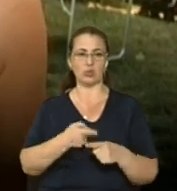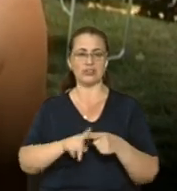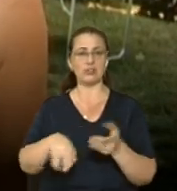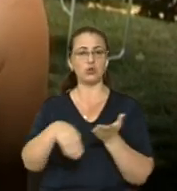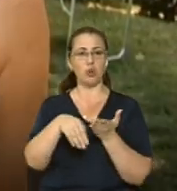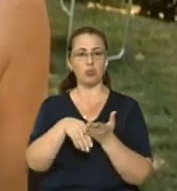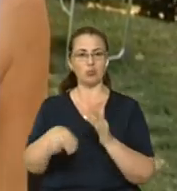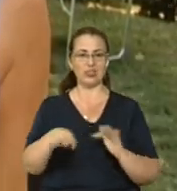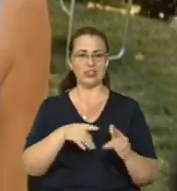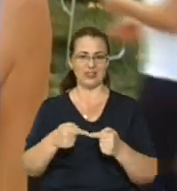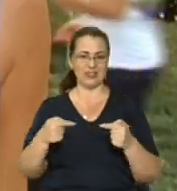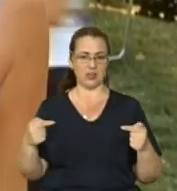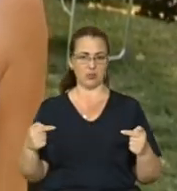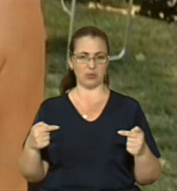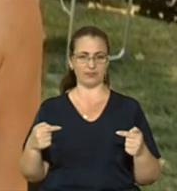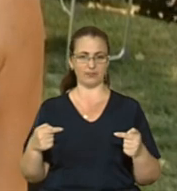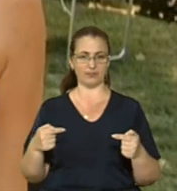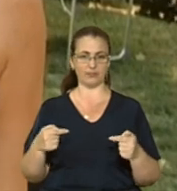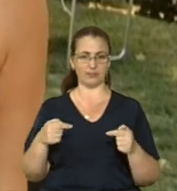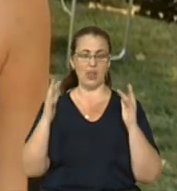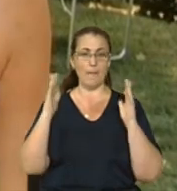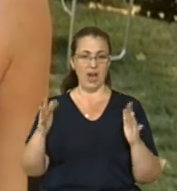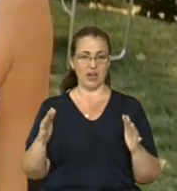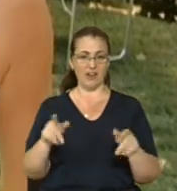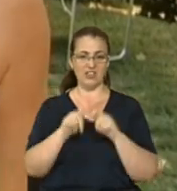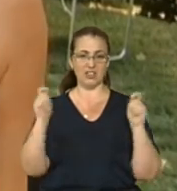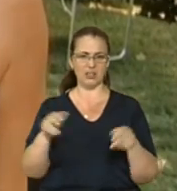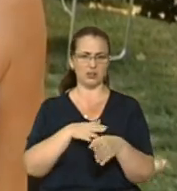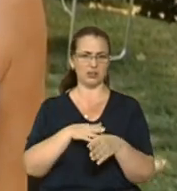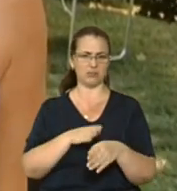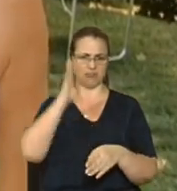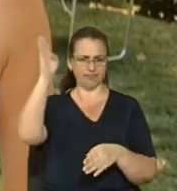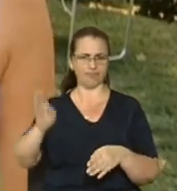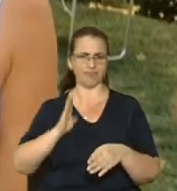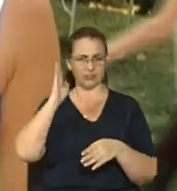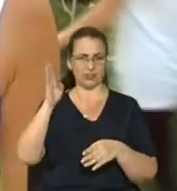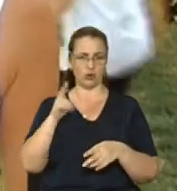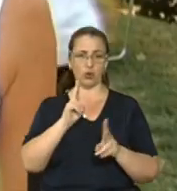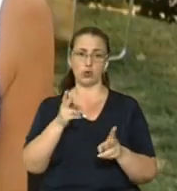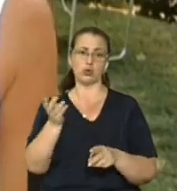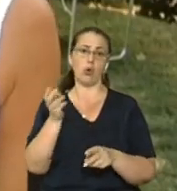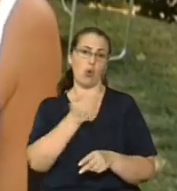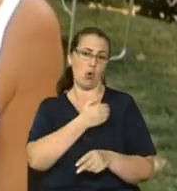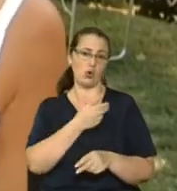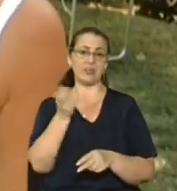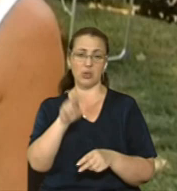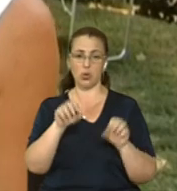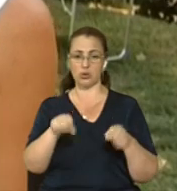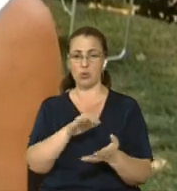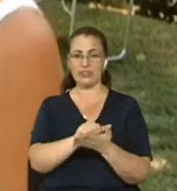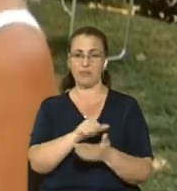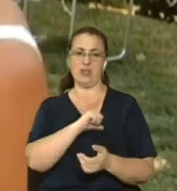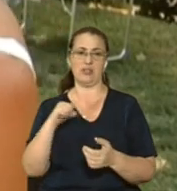засоби. А в принципі парк відкритий цілодобово. Тобто всі, хто хоче, приходить, вони можуть займатися самі. Ми